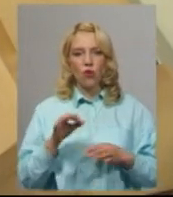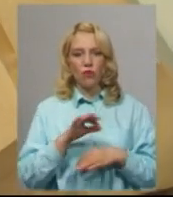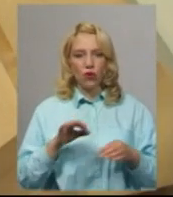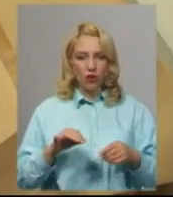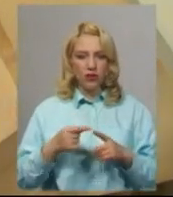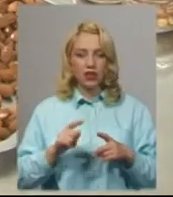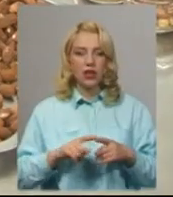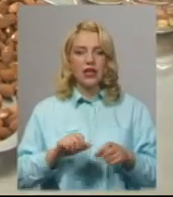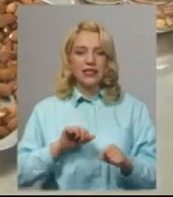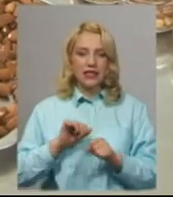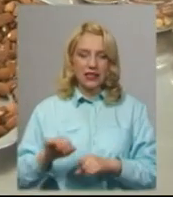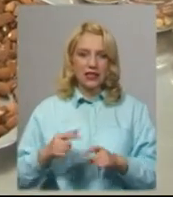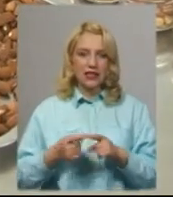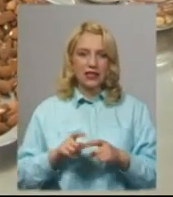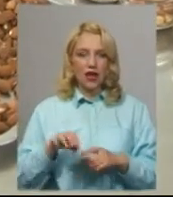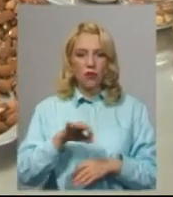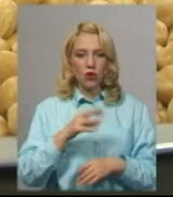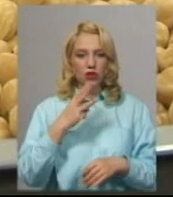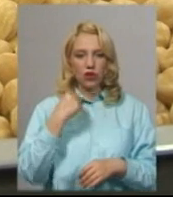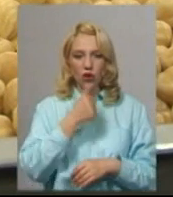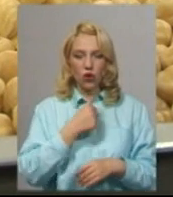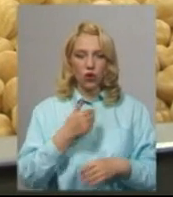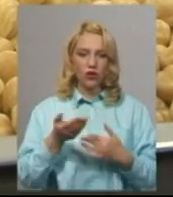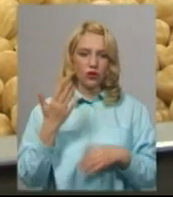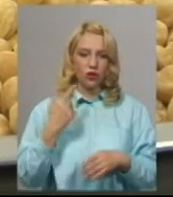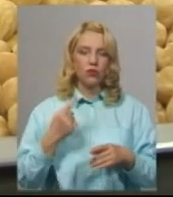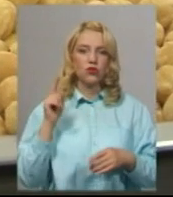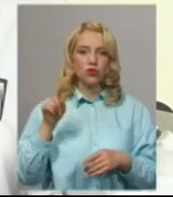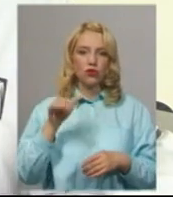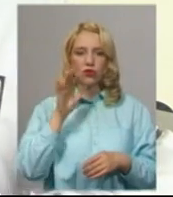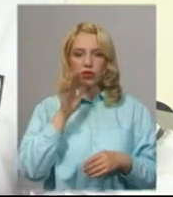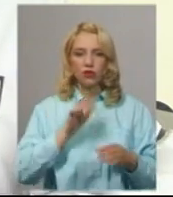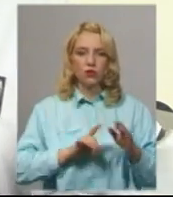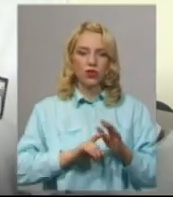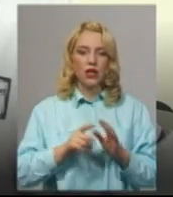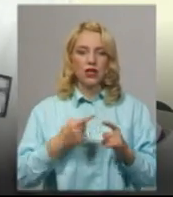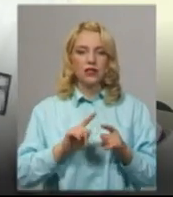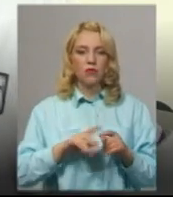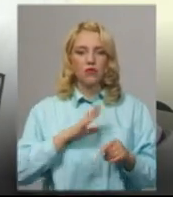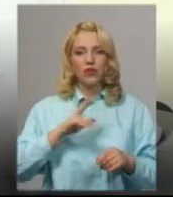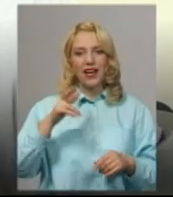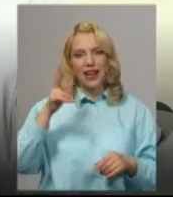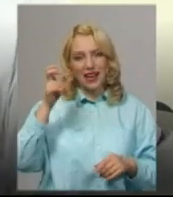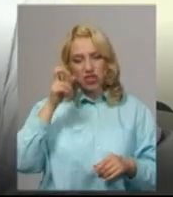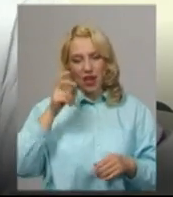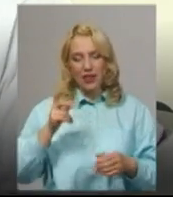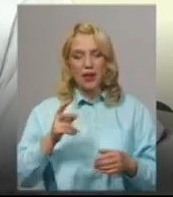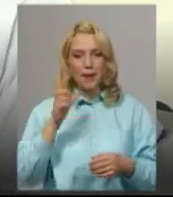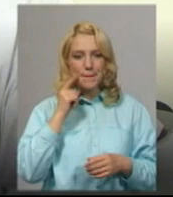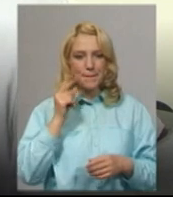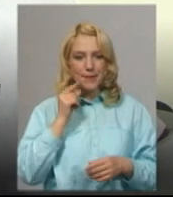успішно його захистили три роки тому. З того часу працюють. Починали з чотирьох десертів. «Це був гречаний мед, це був медрізнотрав'я,